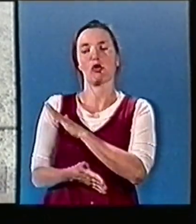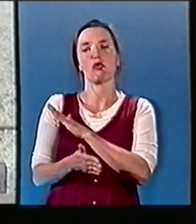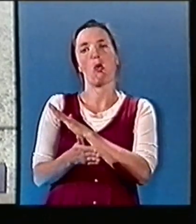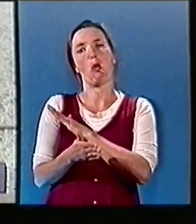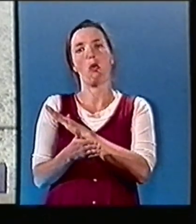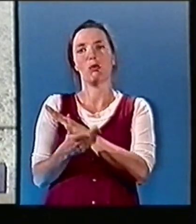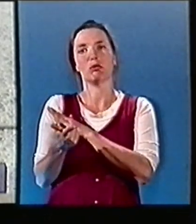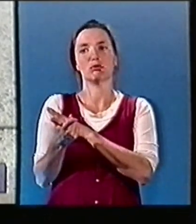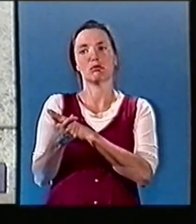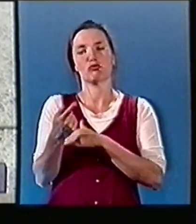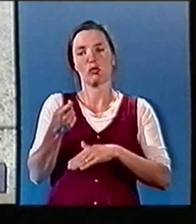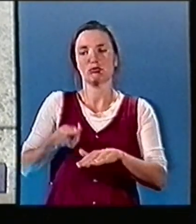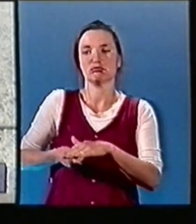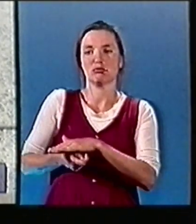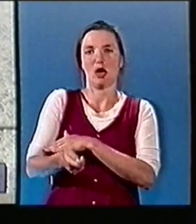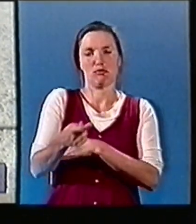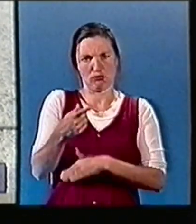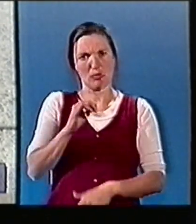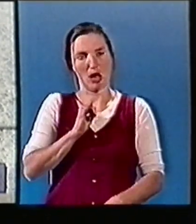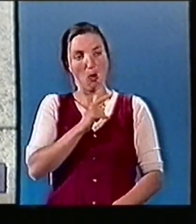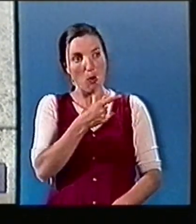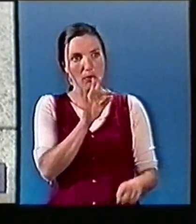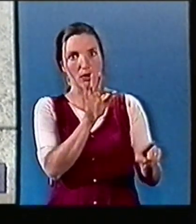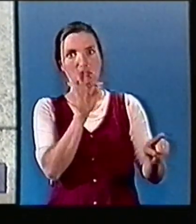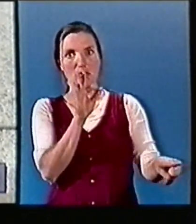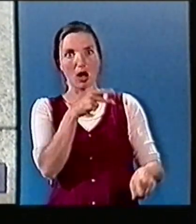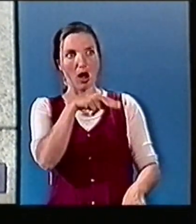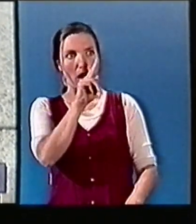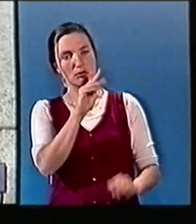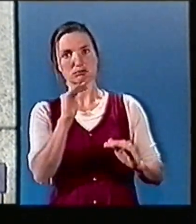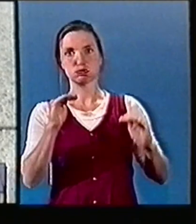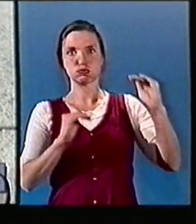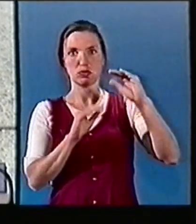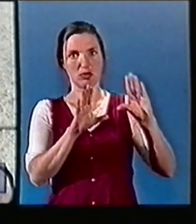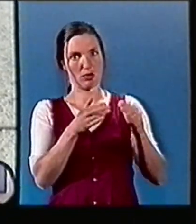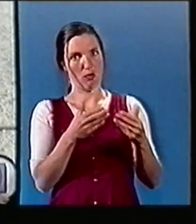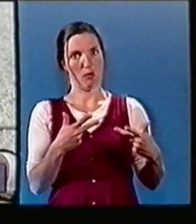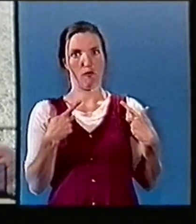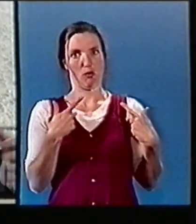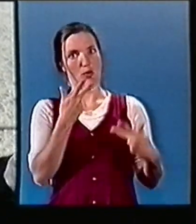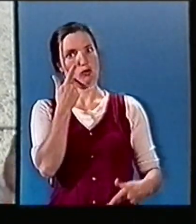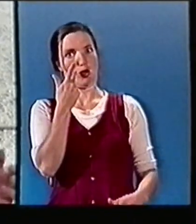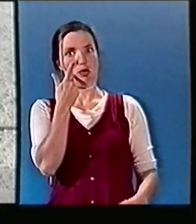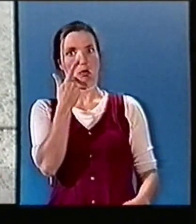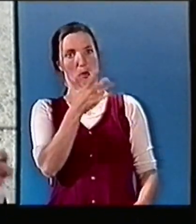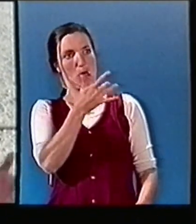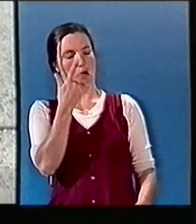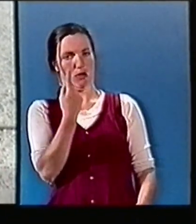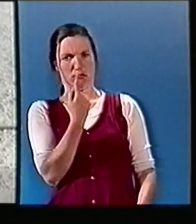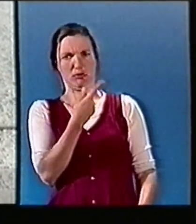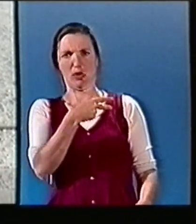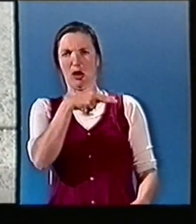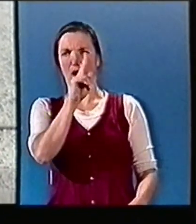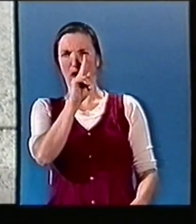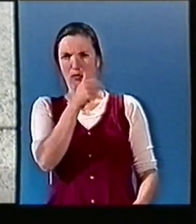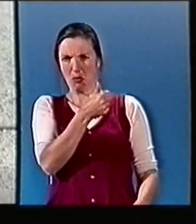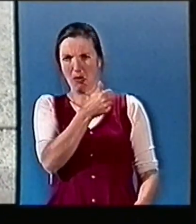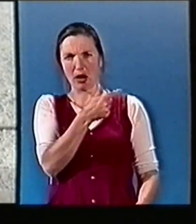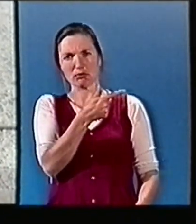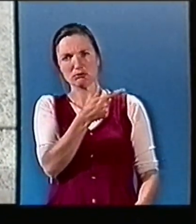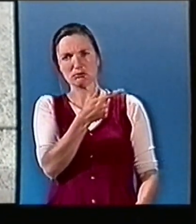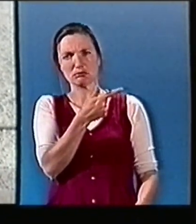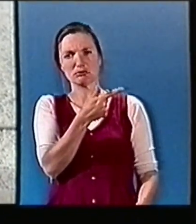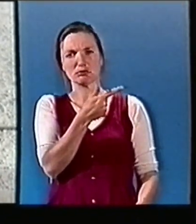Ni dans la vie courante, ni dans le milieu du football. Et moi je crois que ce qui existe dans la vie en général existe aussi dans le football.